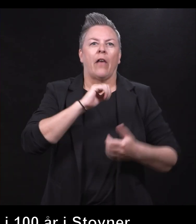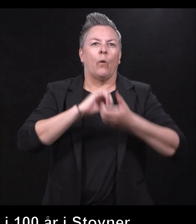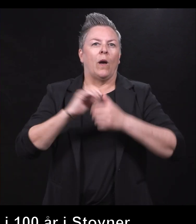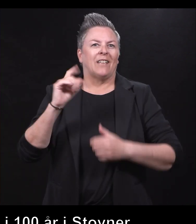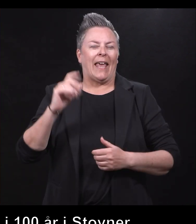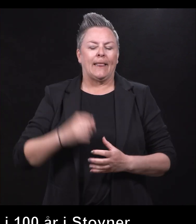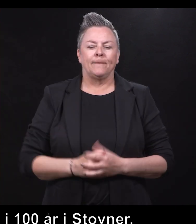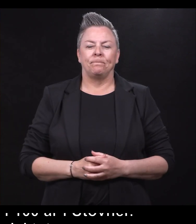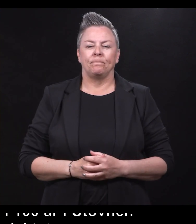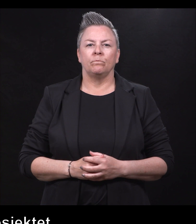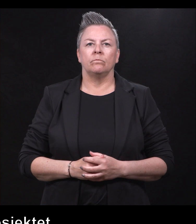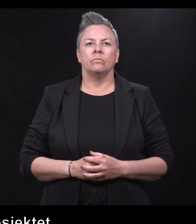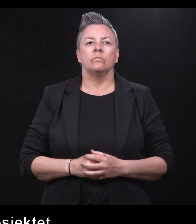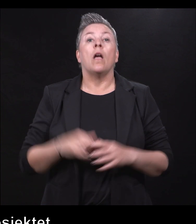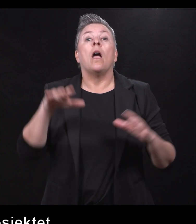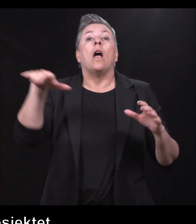Vi har alle en drøm.